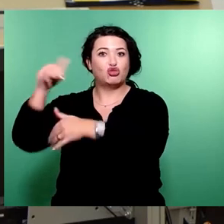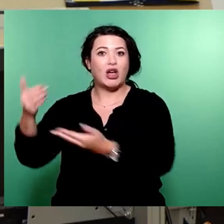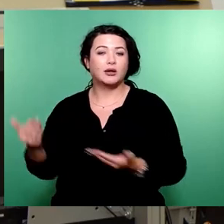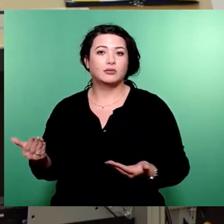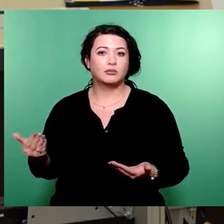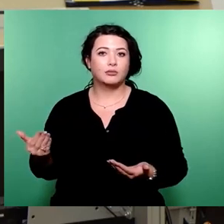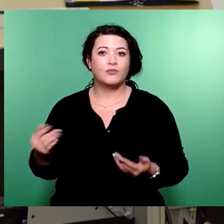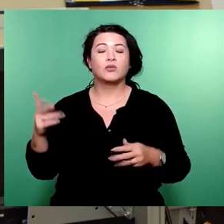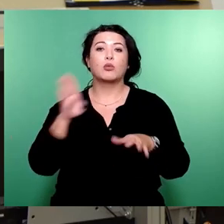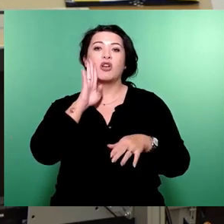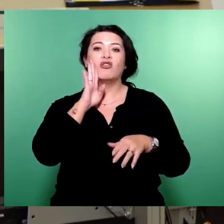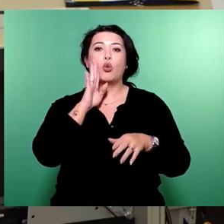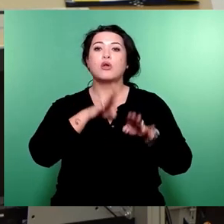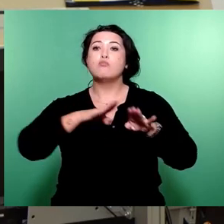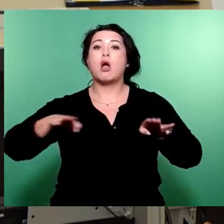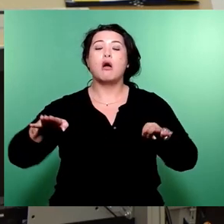Bewohnerparken ist nämlich